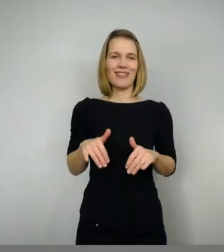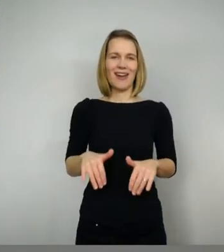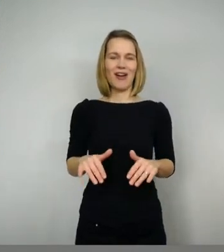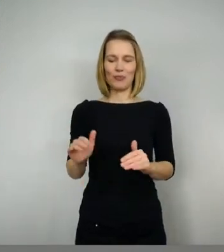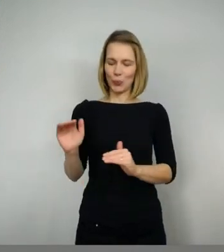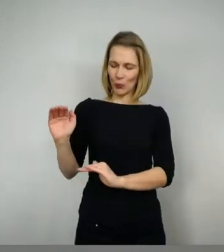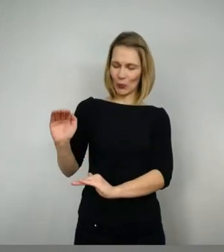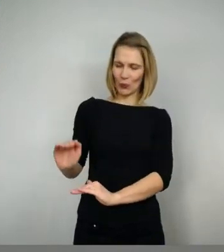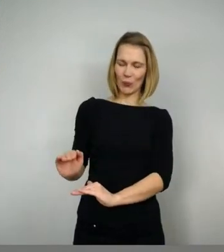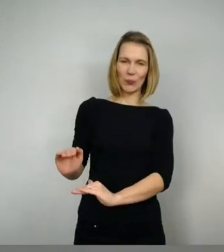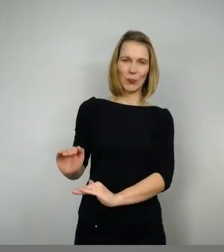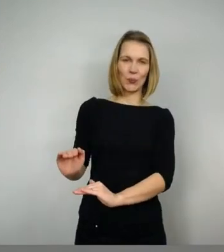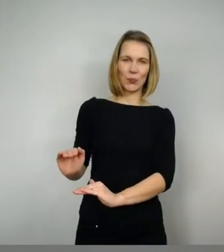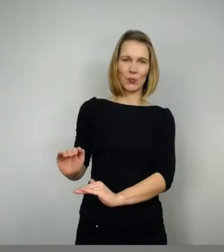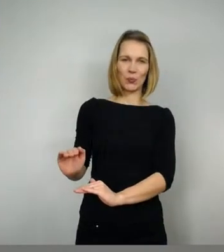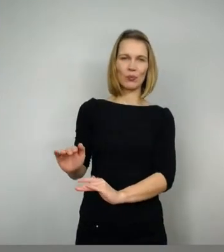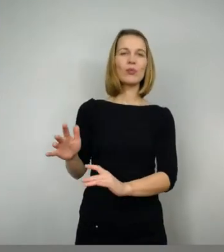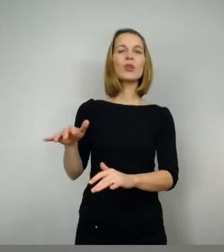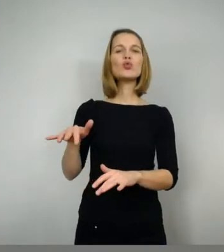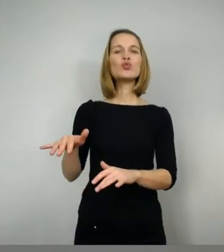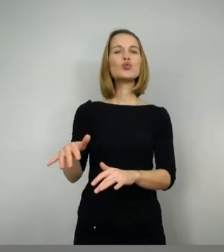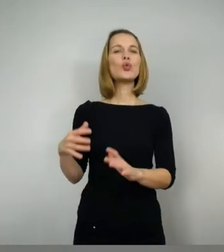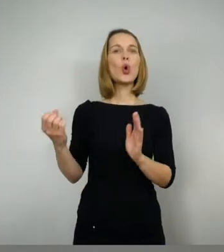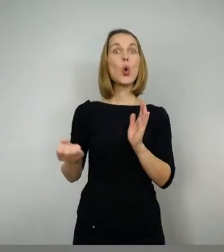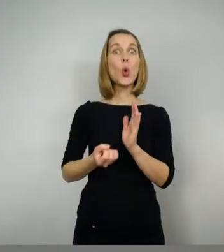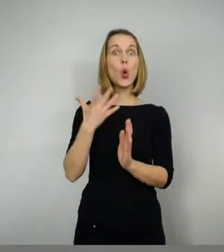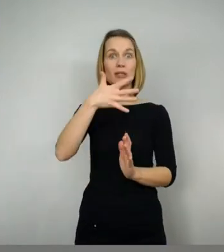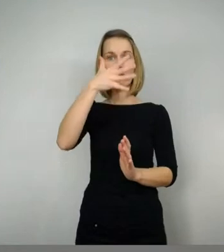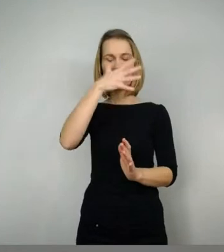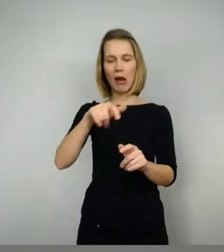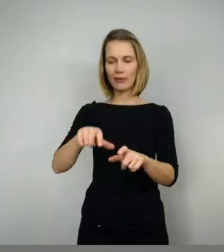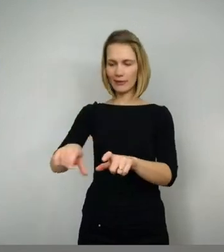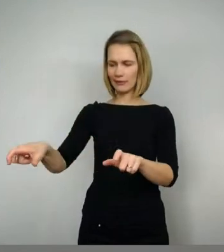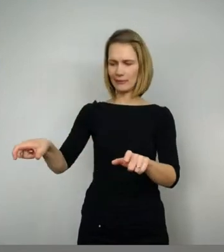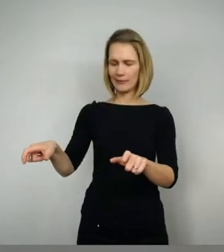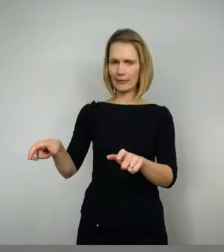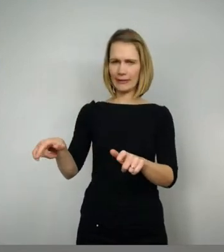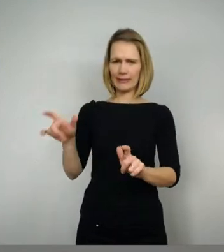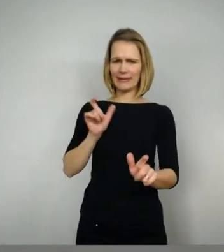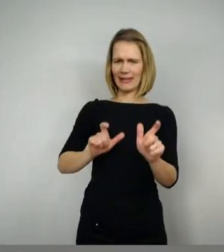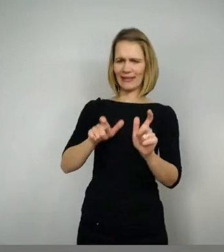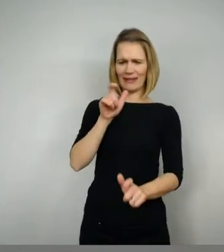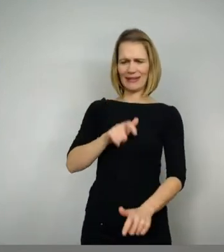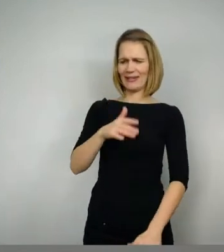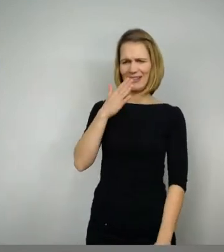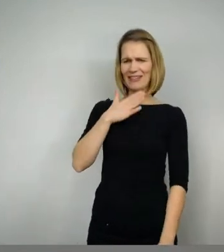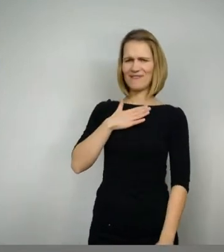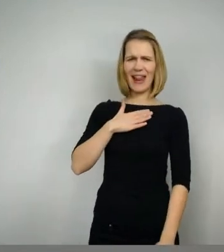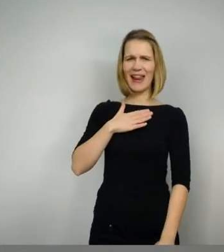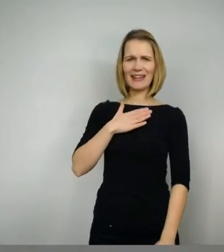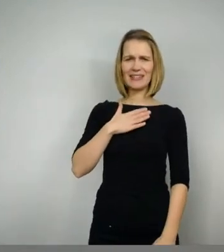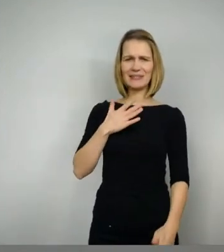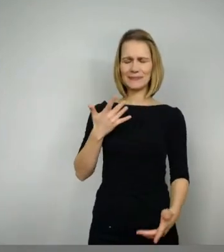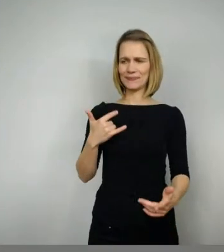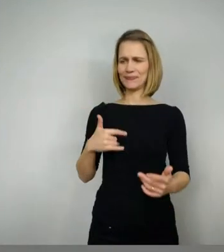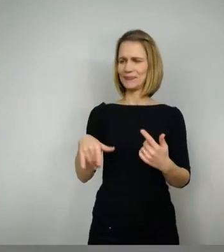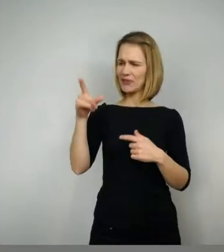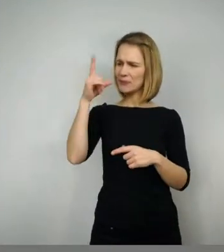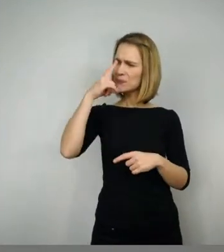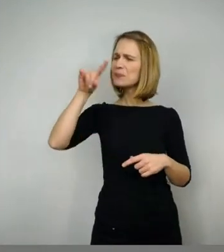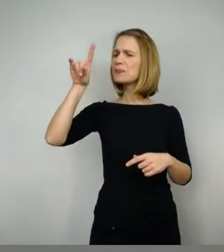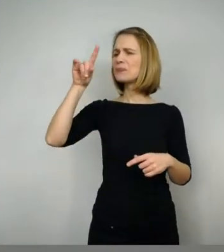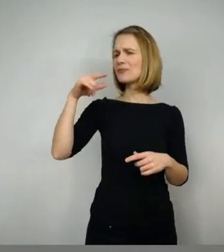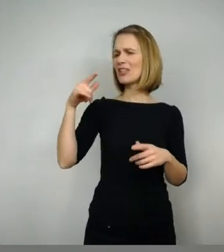der hat eben diesen Rosengarten, das finden Dietrich und seine Männer nicht so toll. Weil sie sagen, das ist arrogant, sowas sollte er nicht haben,